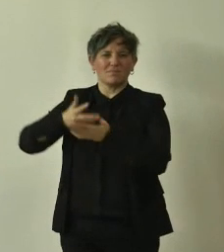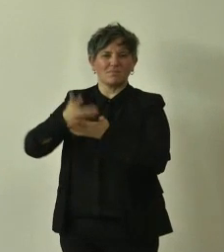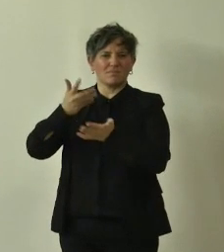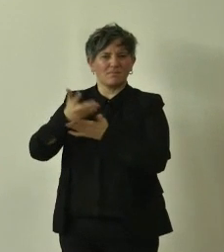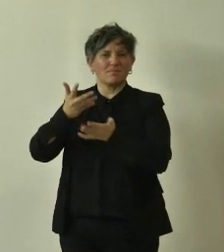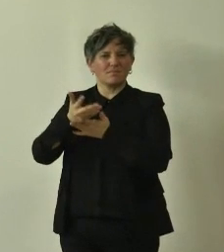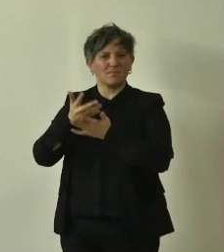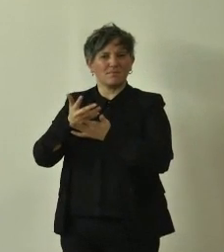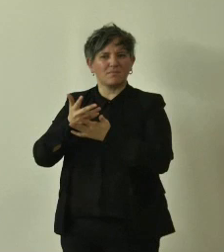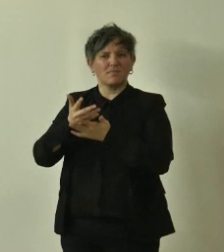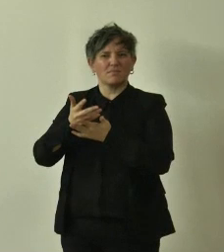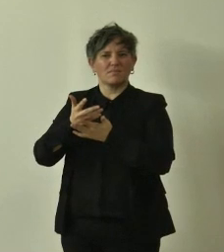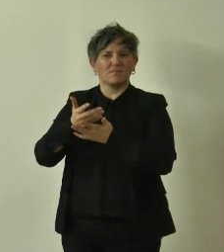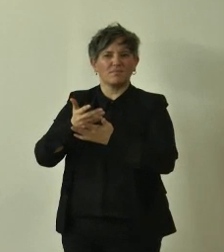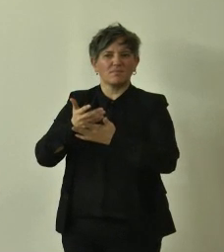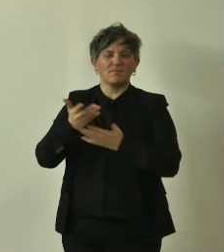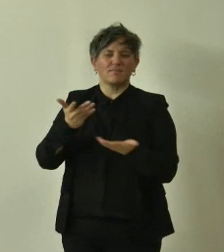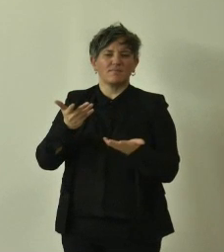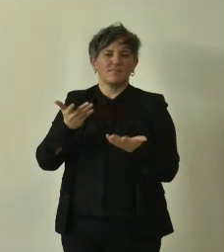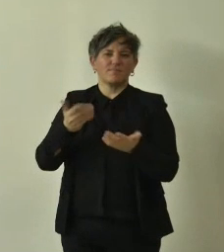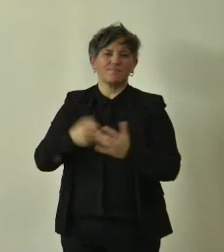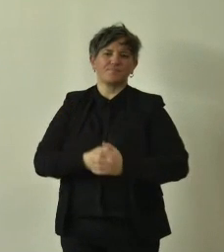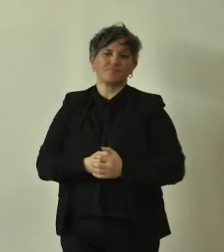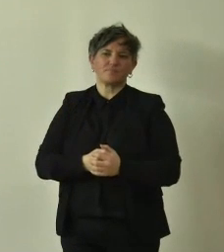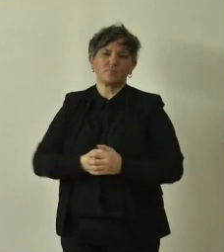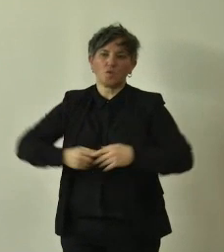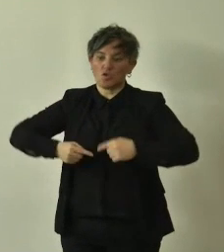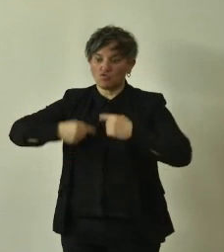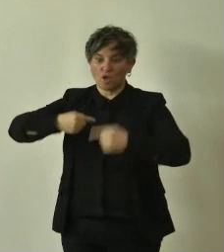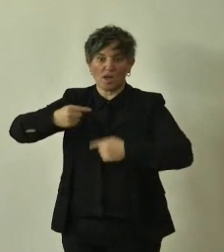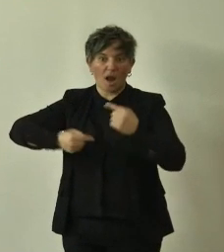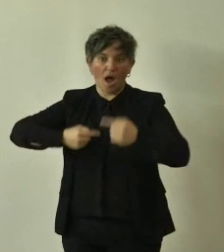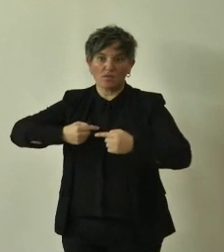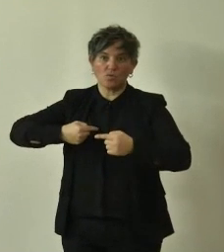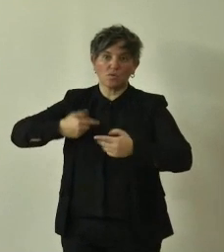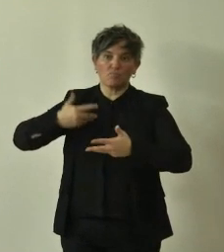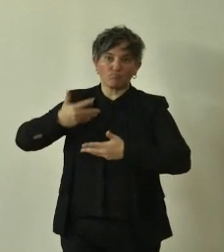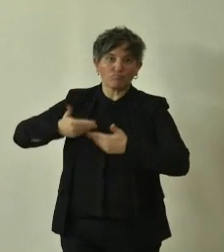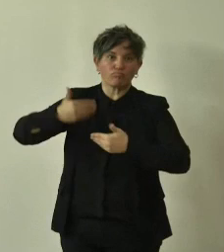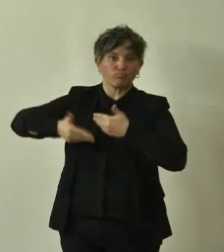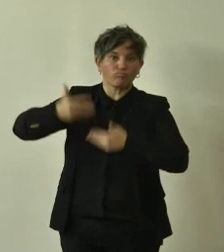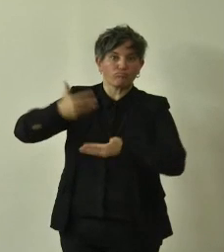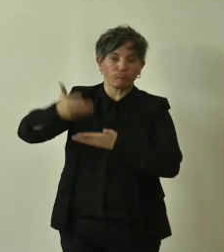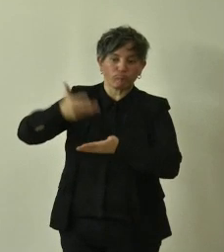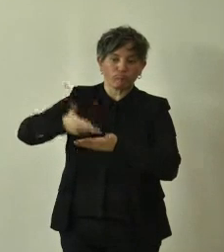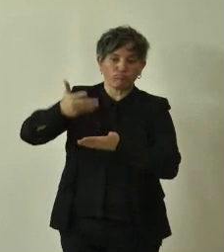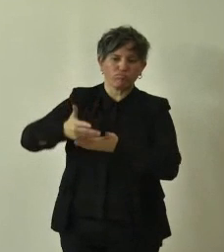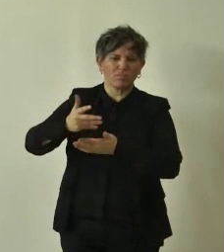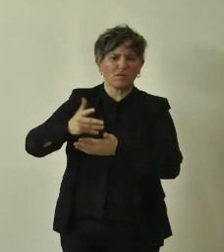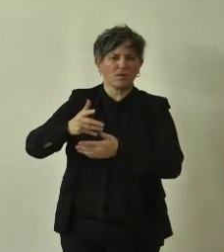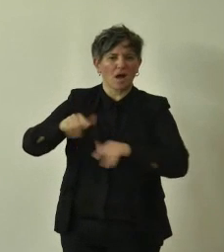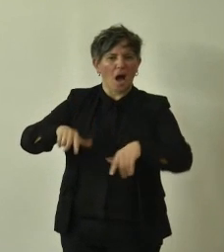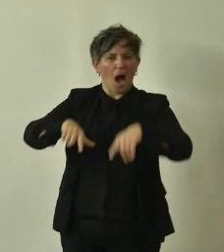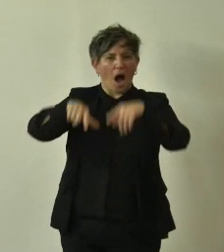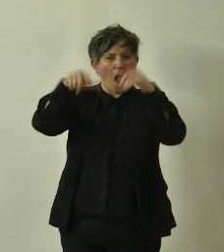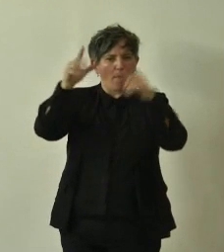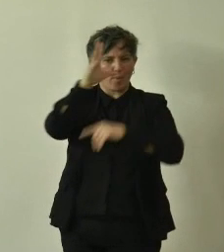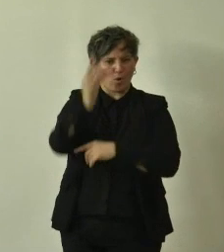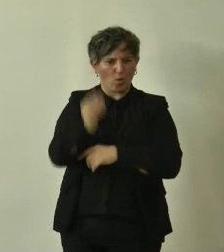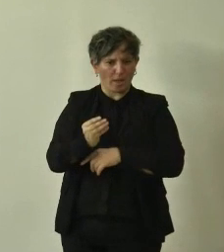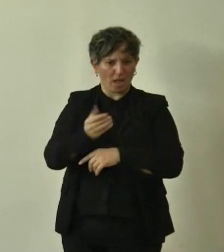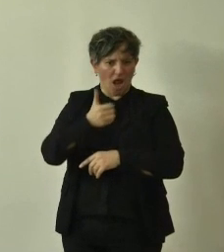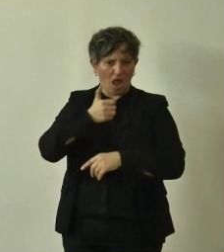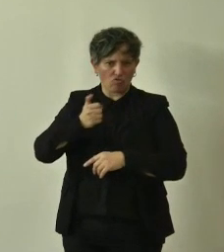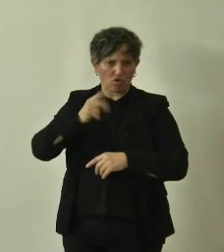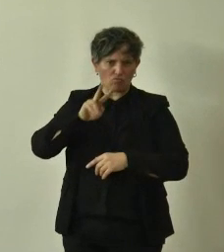diciamo travalicano le singole generazioni umane l'albero monumentale vivendo centinaia e centinaia di